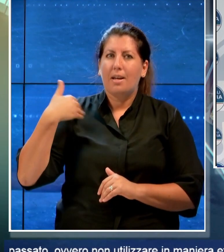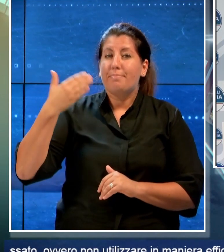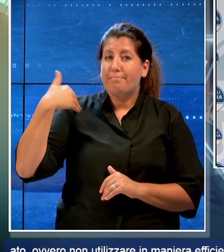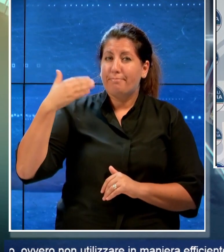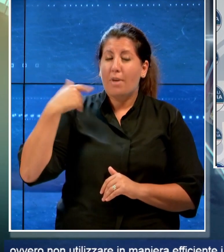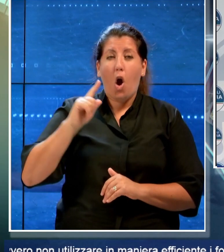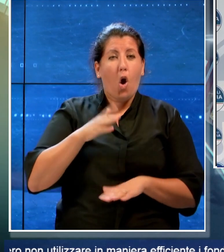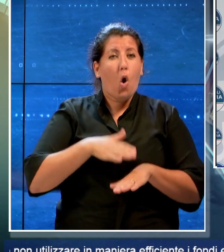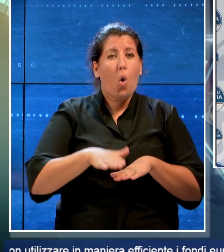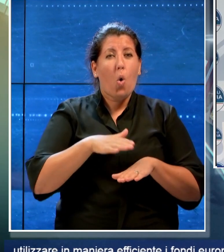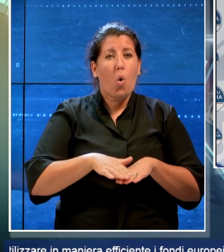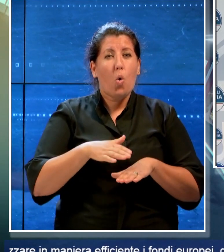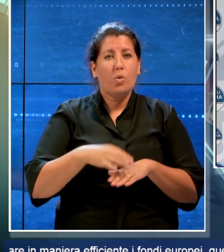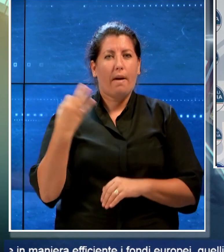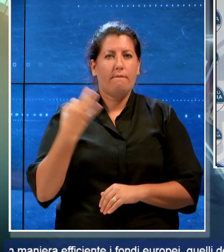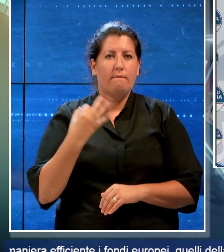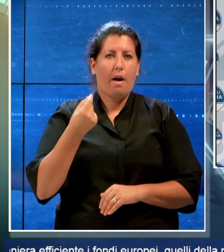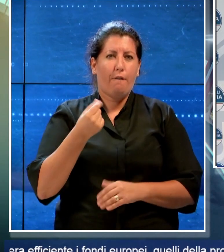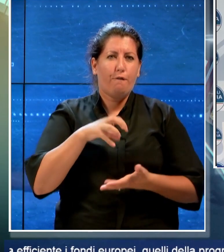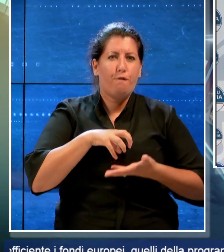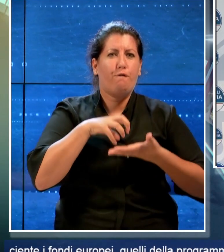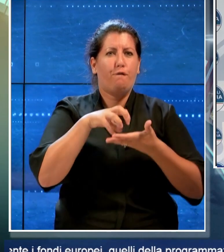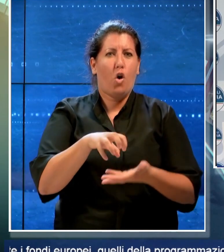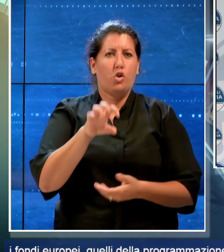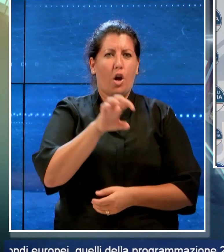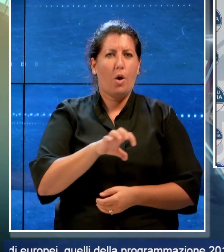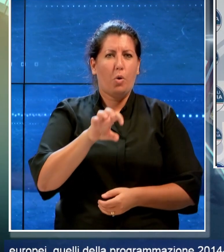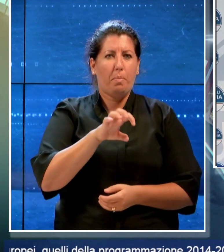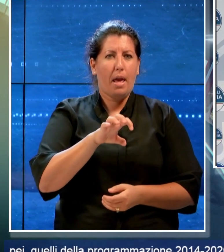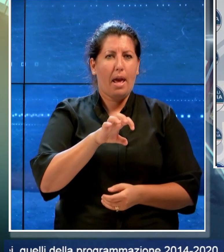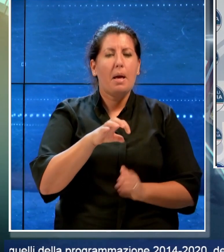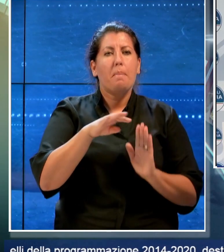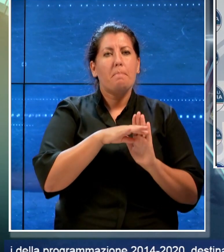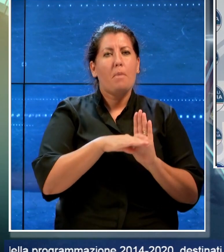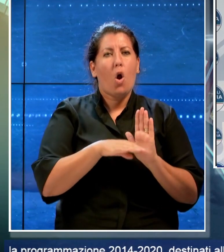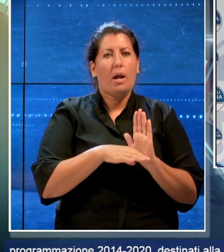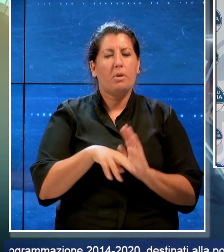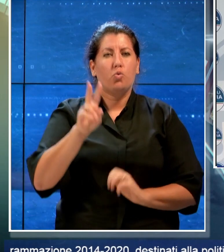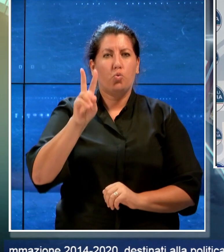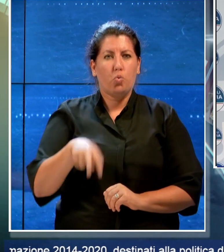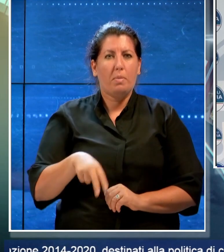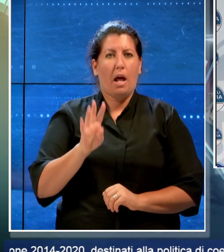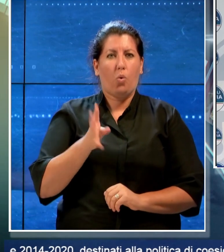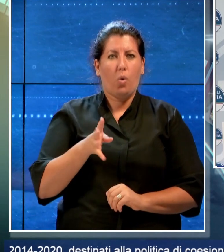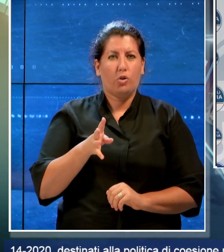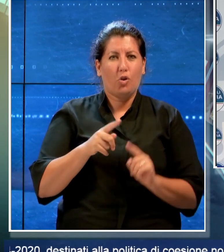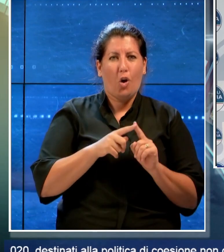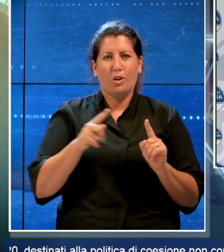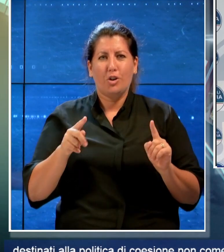efficiente i fondi europei, quelli della programmazione 2014